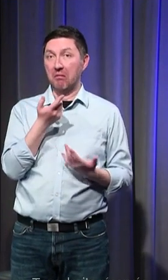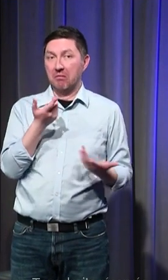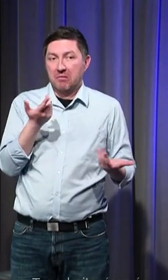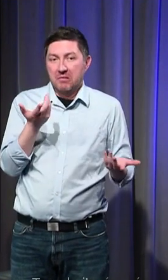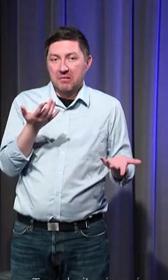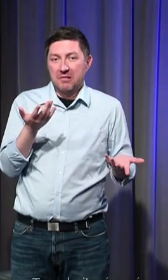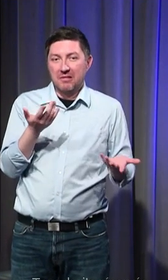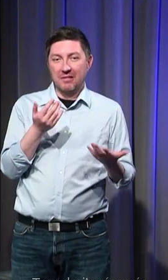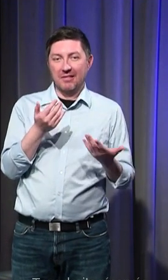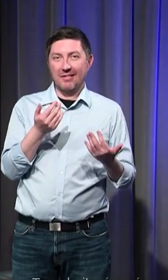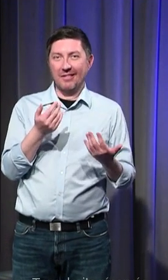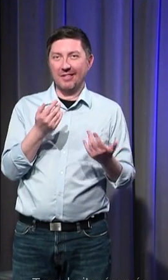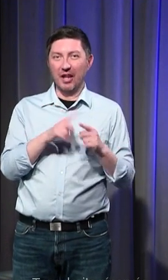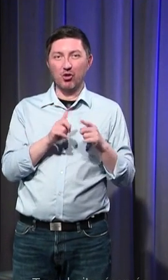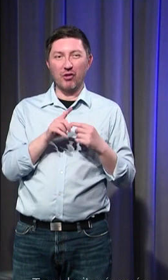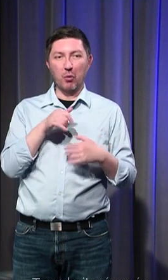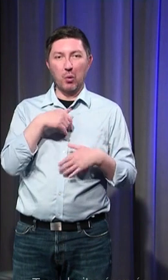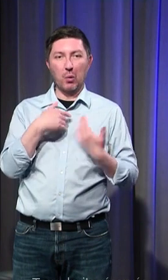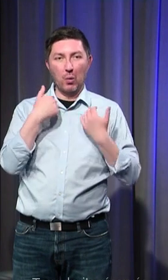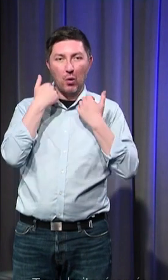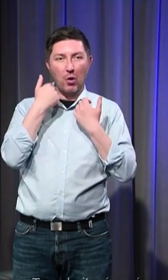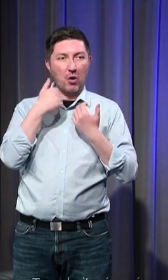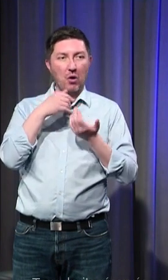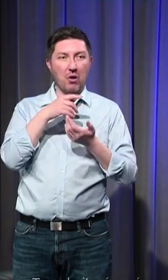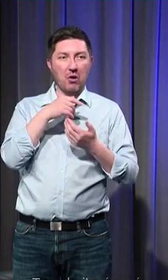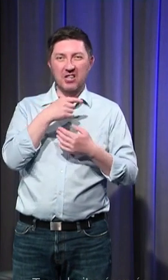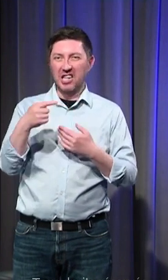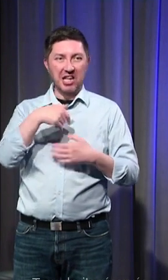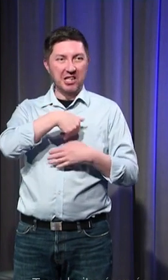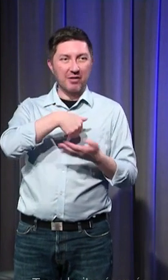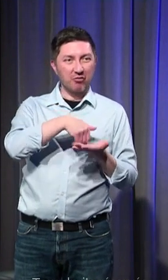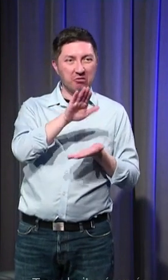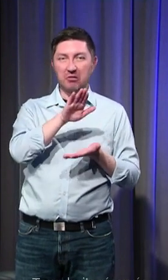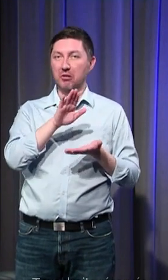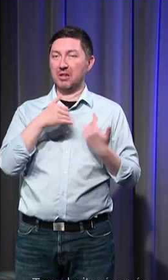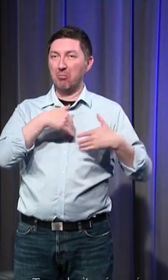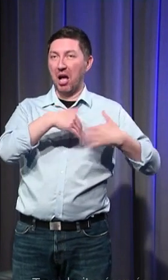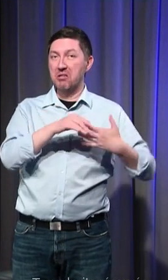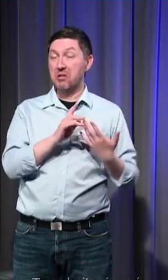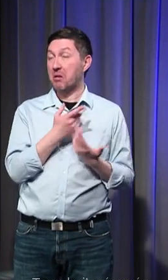rejeter bref la honte la même chose je ne m'étais pas